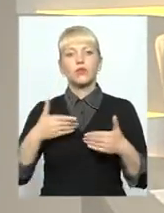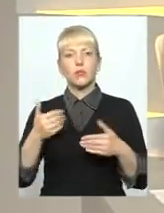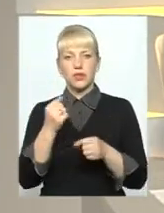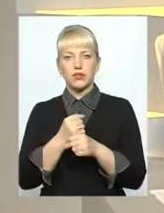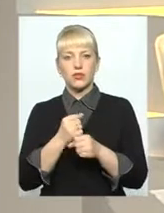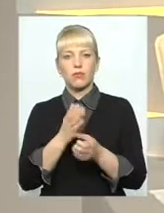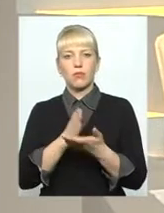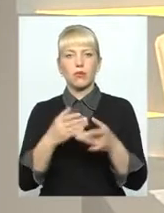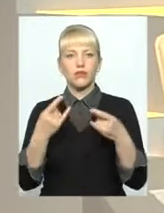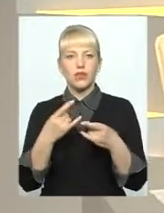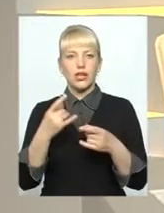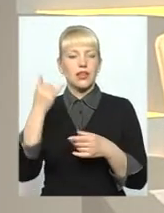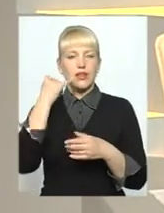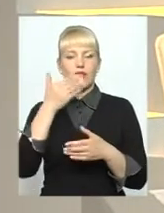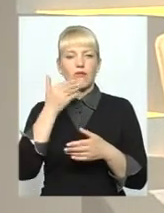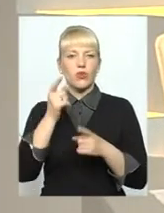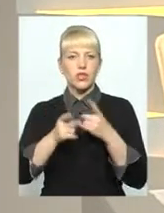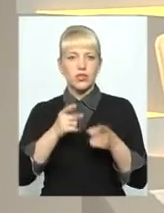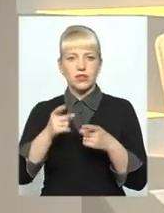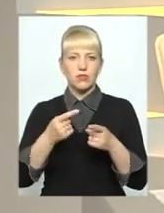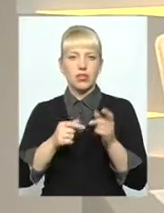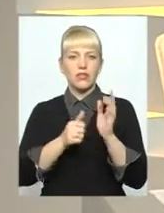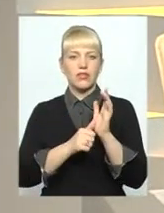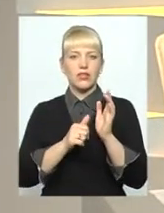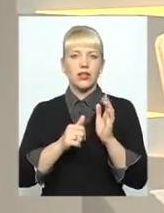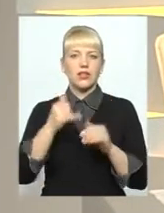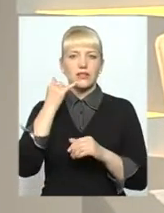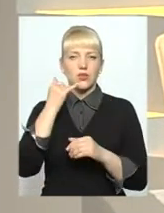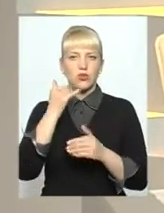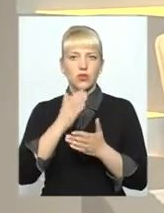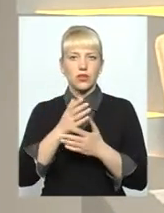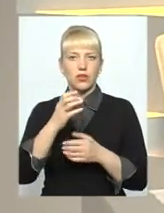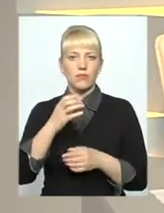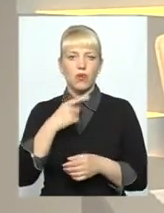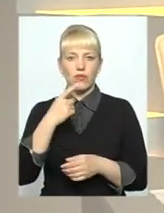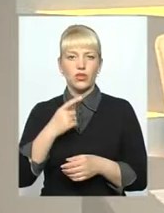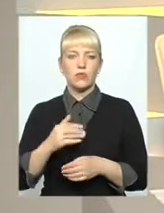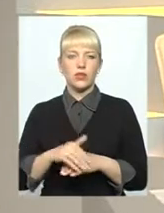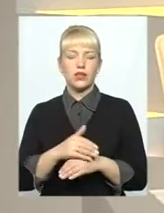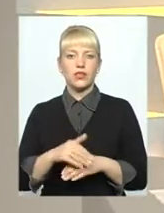в прямому ефірі. Телефонний змінний 61 9060. У нас є дзвінок. Слухаємо вас. Говоріть, будь ласка.